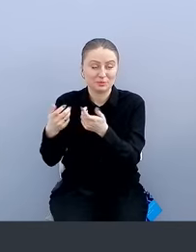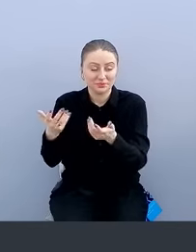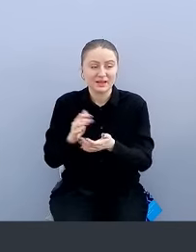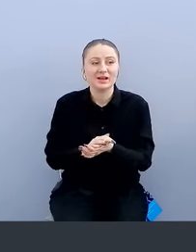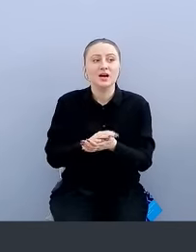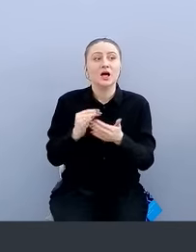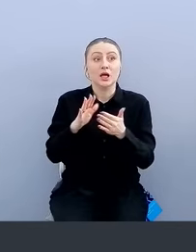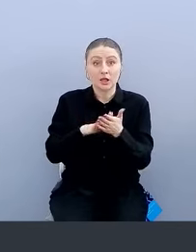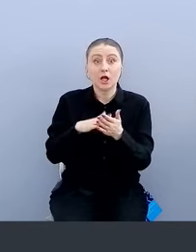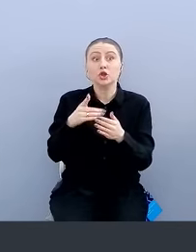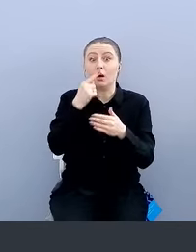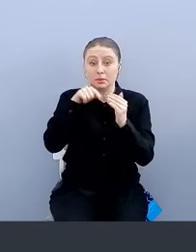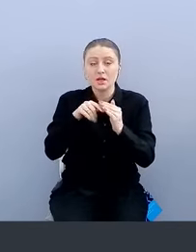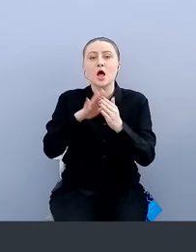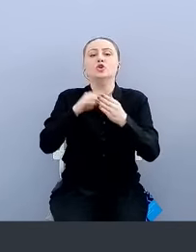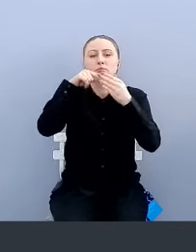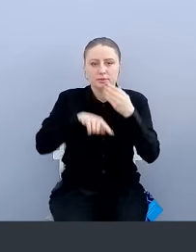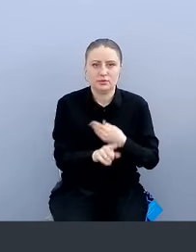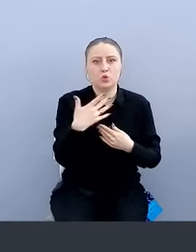вас прокидывают веб-приложения.